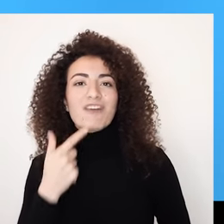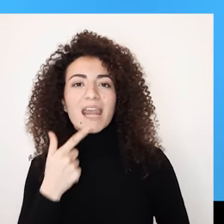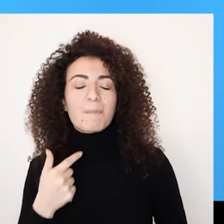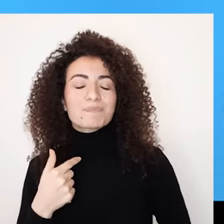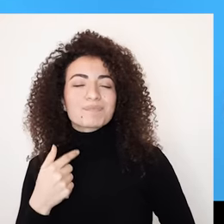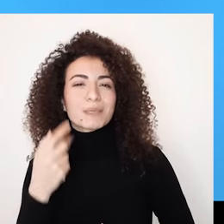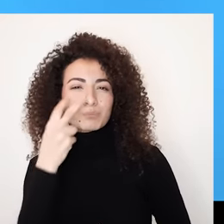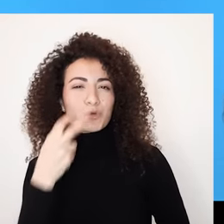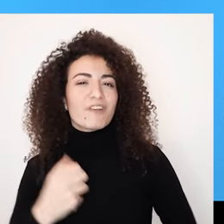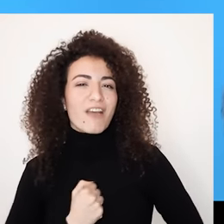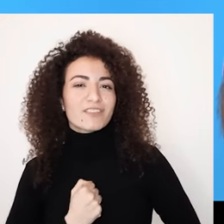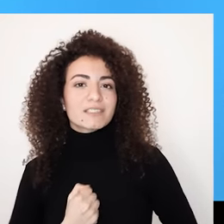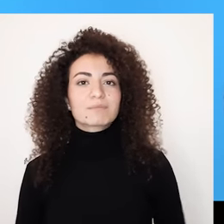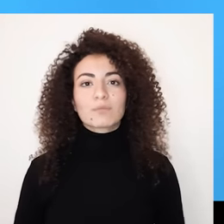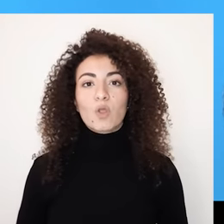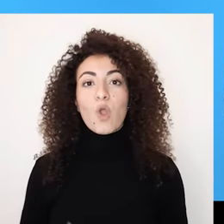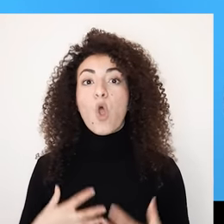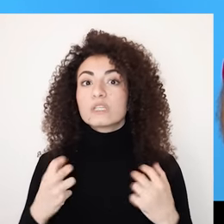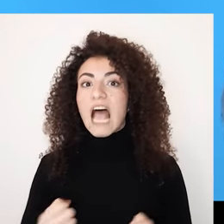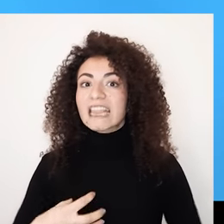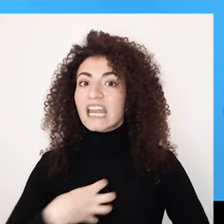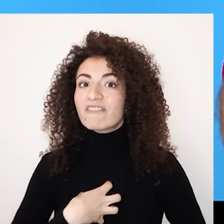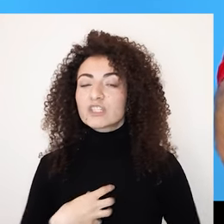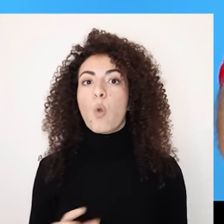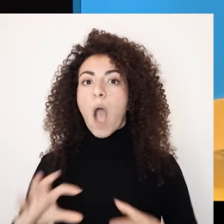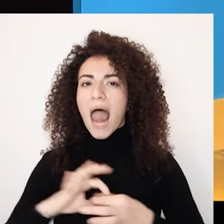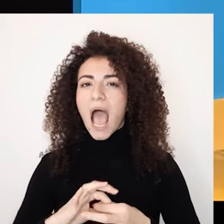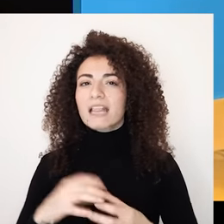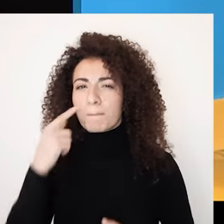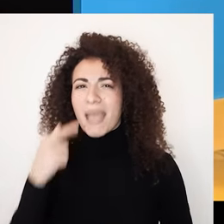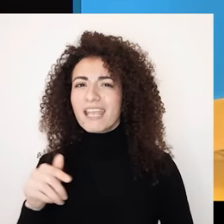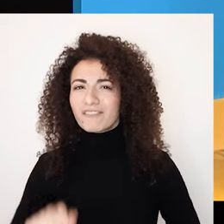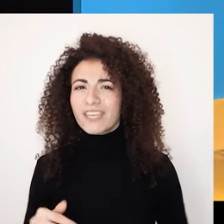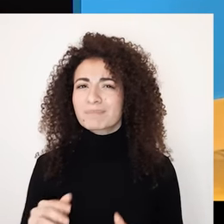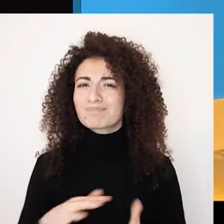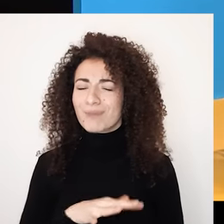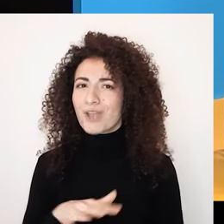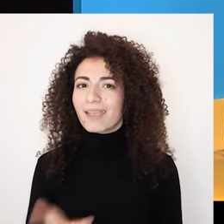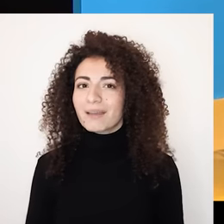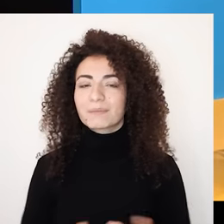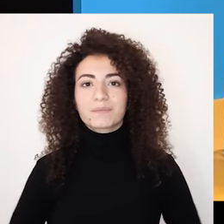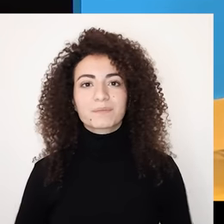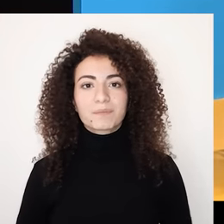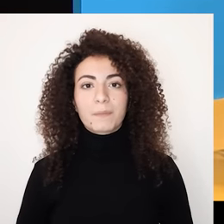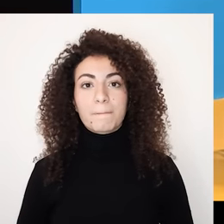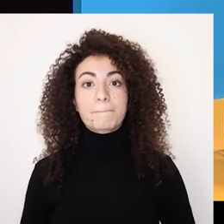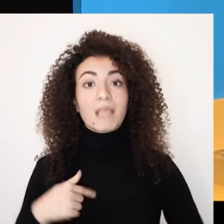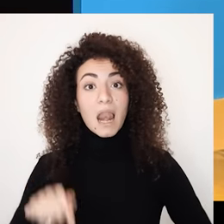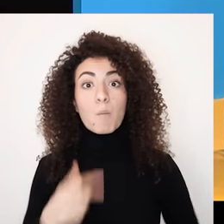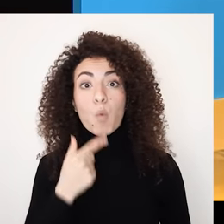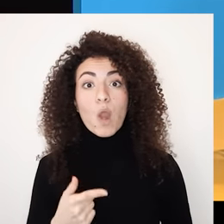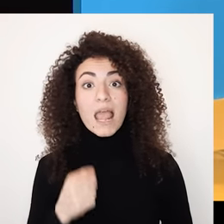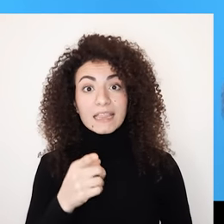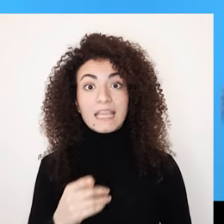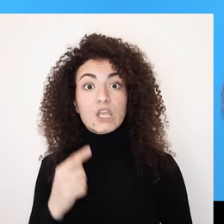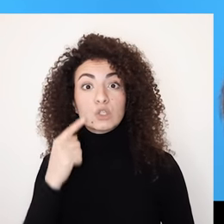وجلد الزيت مما يؤثر على صحتك النفسية وعلاقاتك دعوتي إليك اليوم للتوقف عن تبني هالمنظومة بشكل مباشر